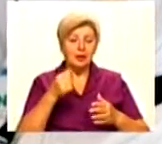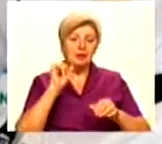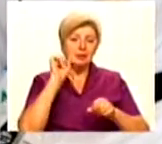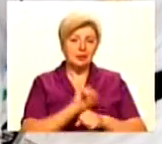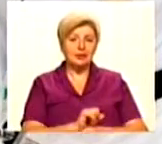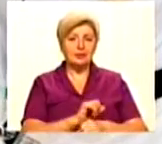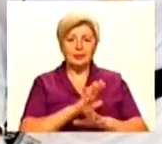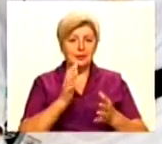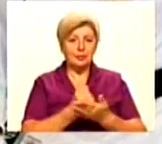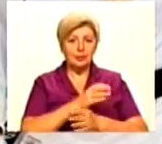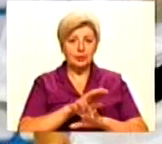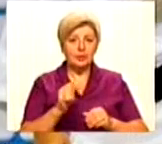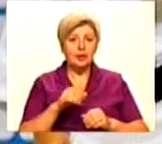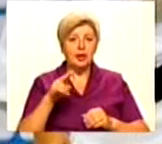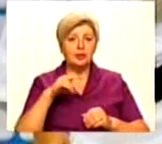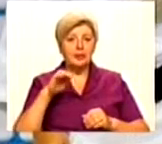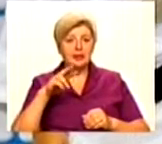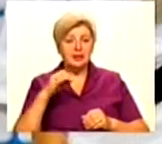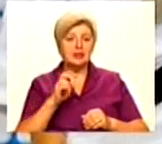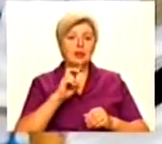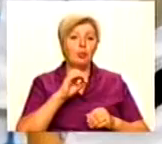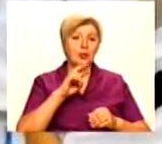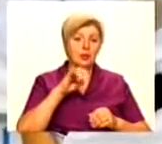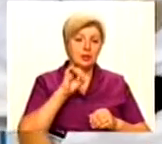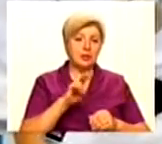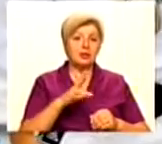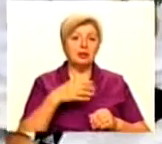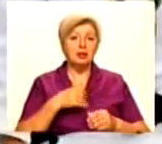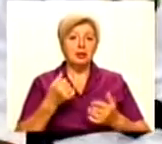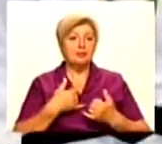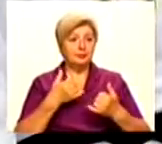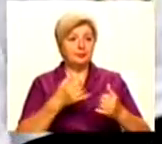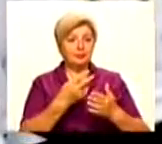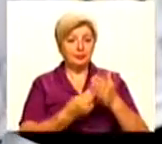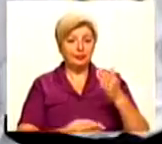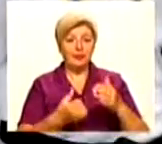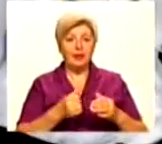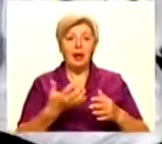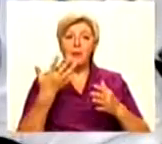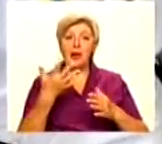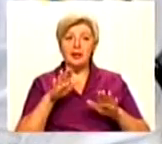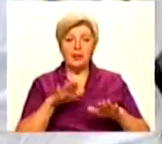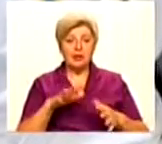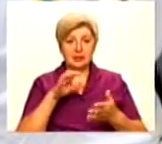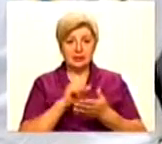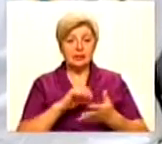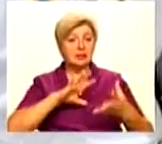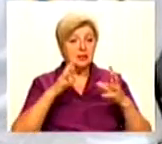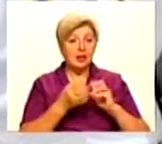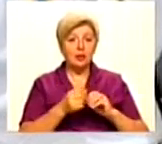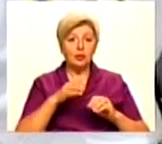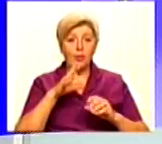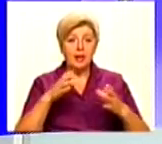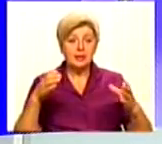Хлопецький і Дмитро Бородін. Вони поступилися у бронзових зустрічах і фінішували на п'ятих позиціях. Загалом збірна